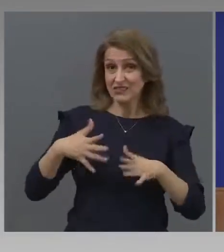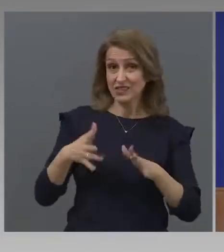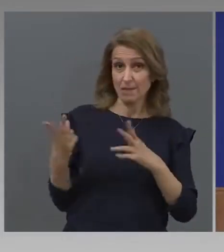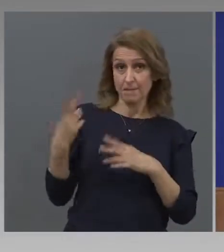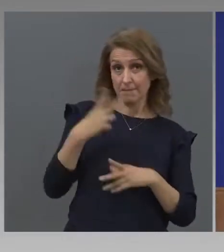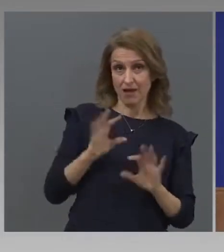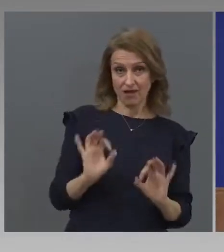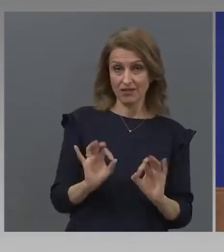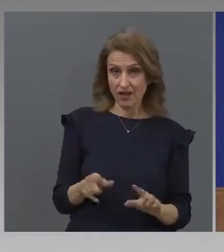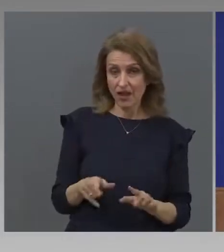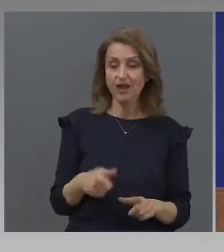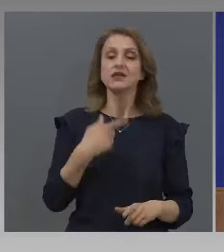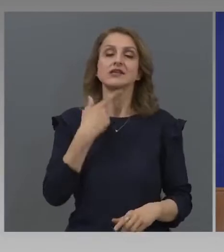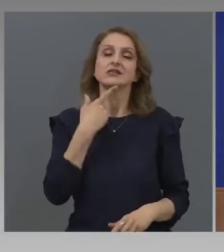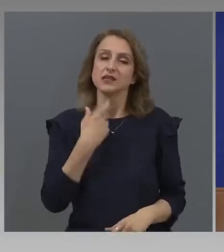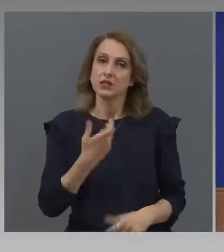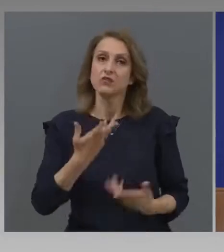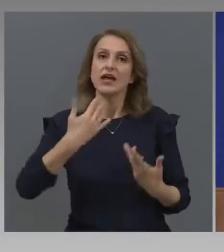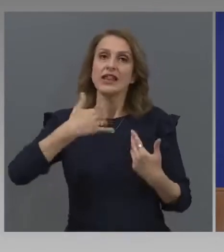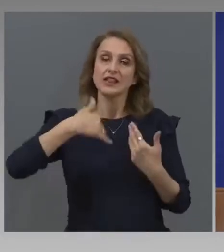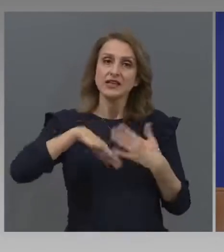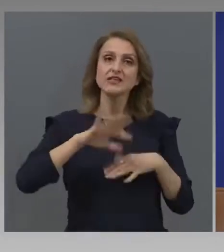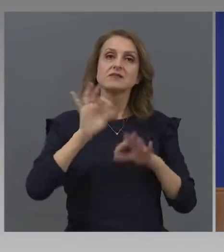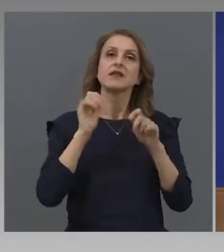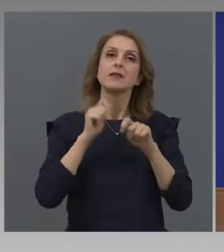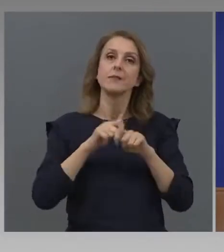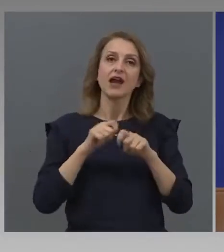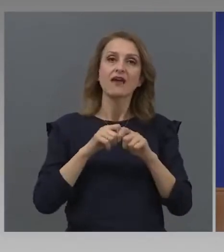ние сме направили с нощи слапова линия.